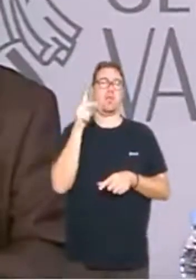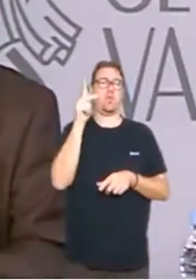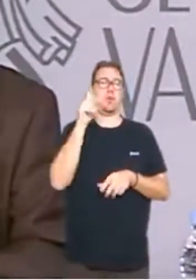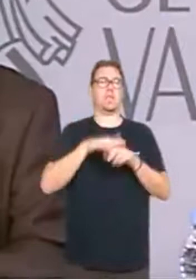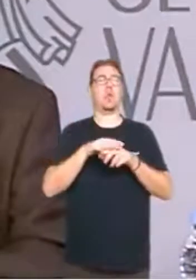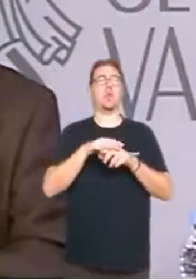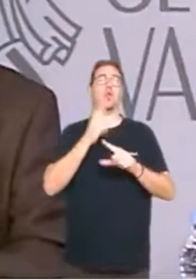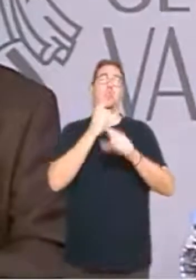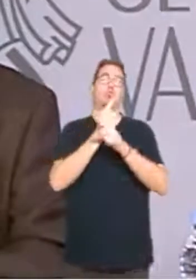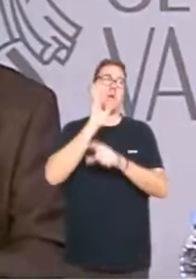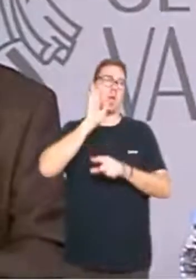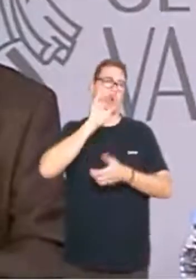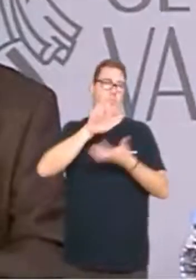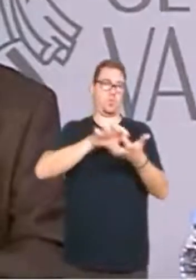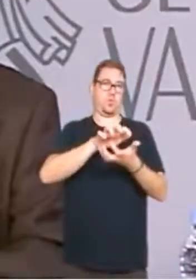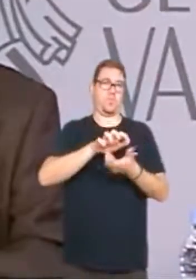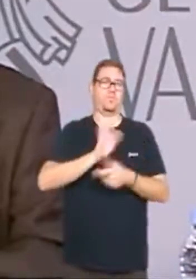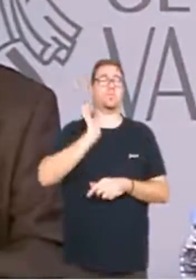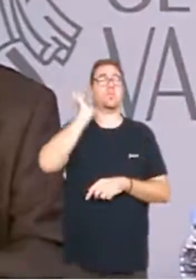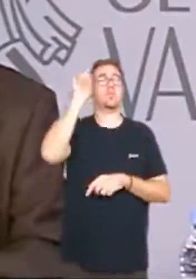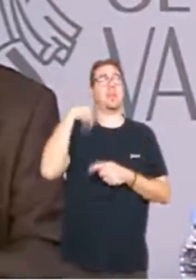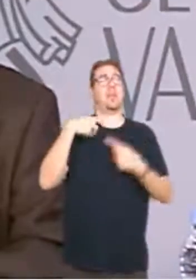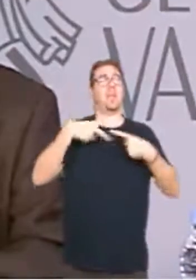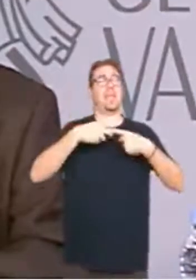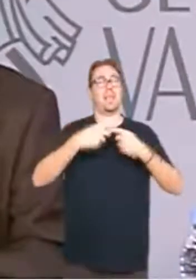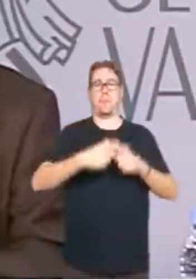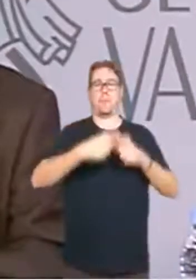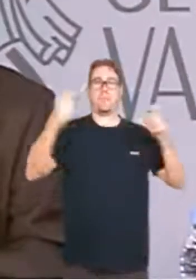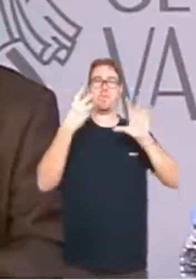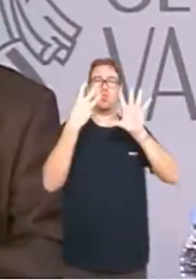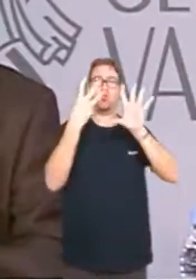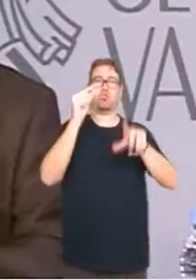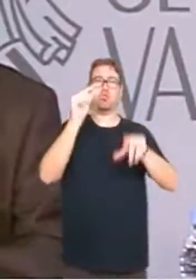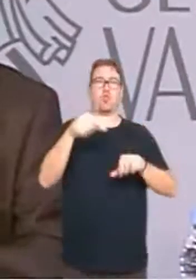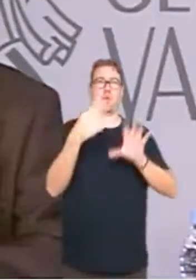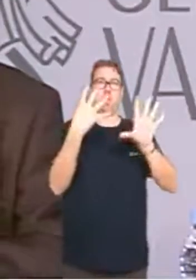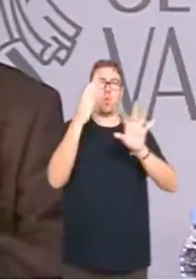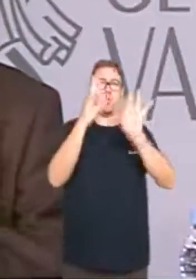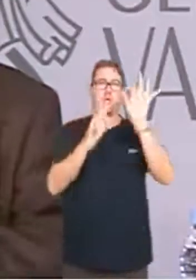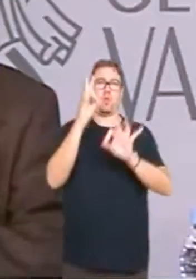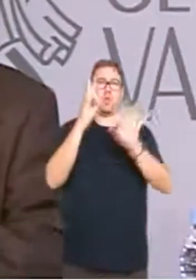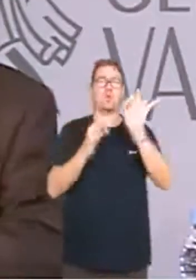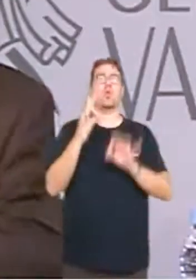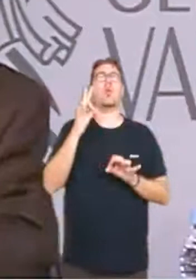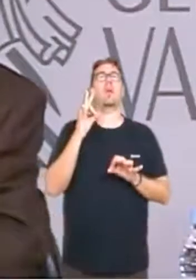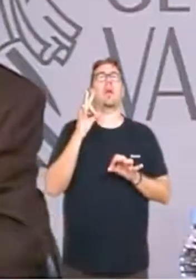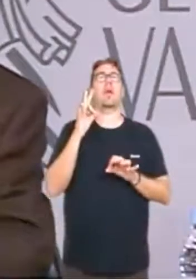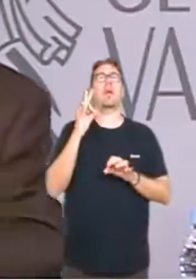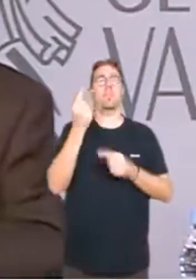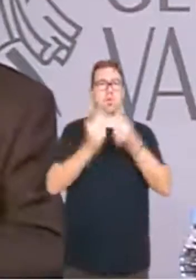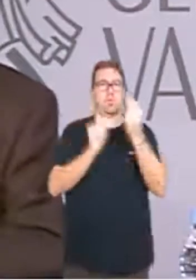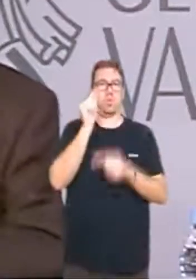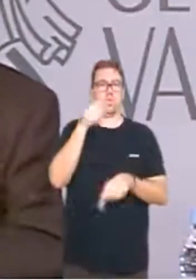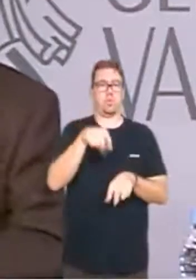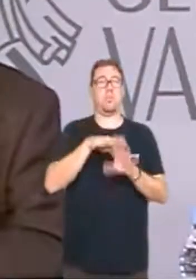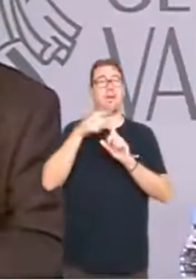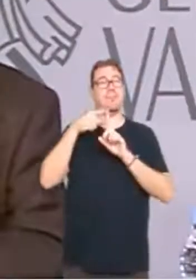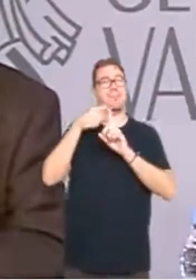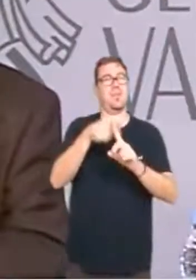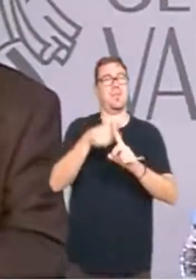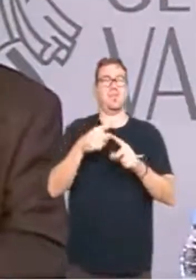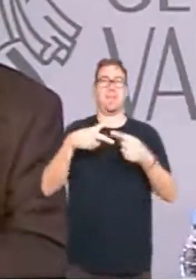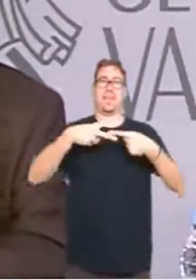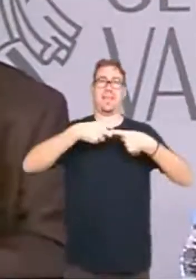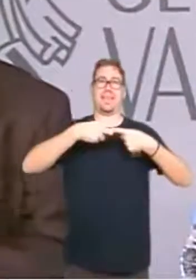corrupció. Des de la Conselleria d'Hisenda s'incrementa un 8,9% el pressupost de l'IVAT per a reforçar l'administració